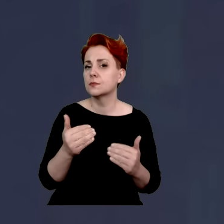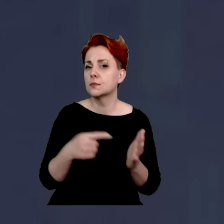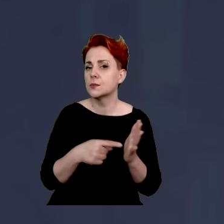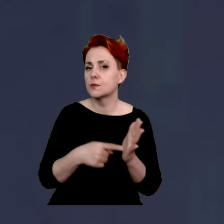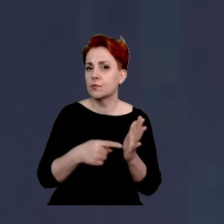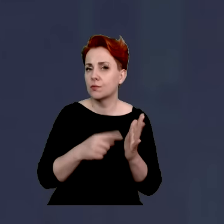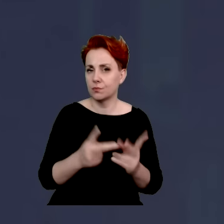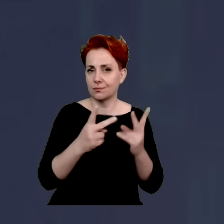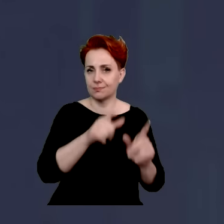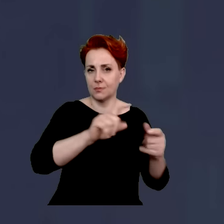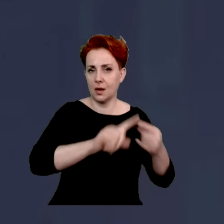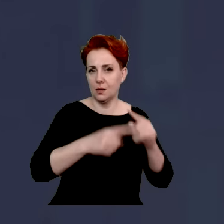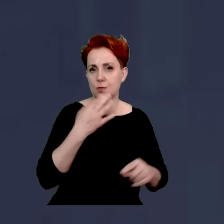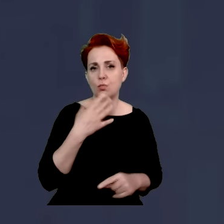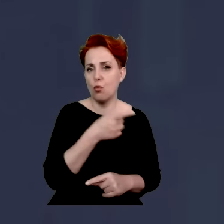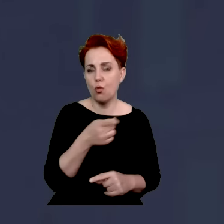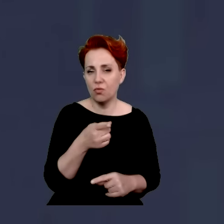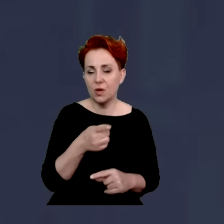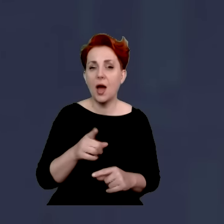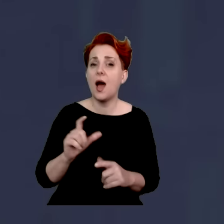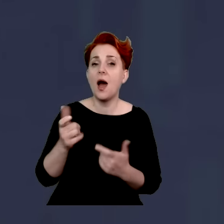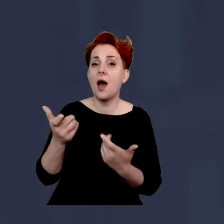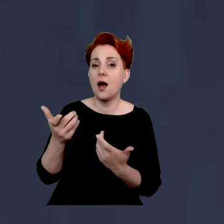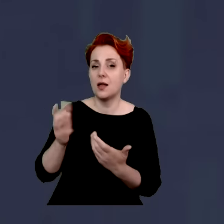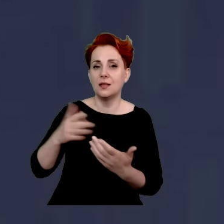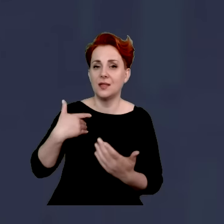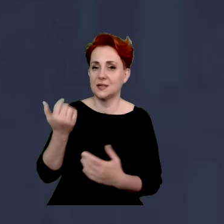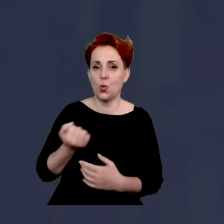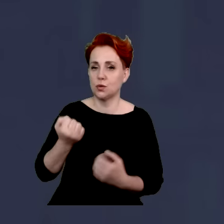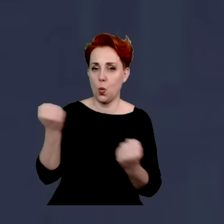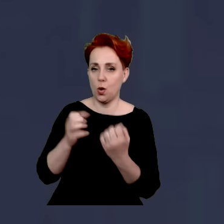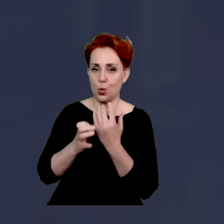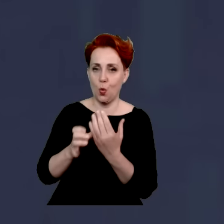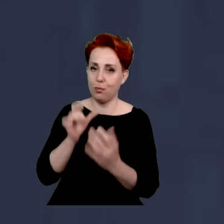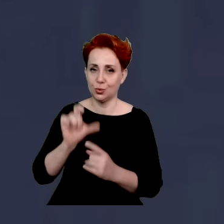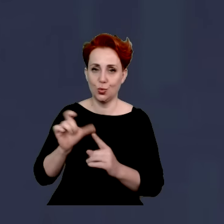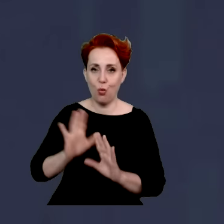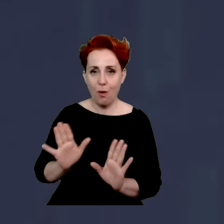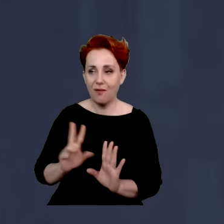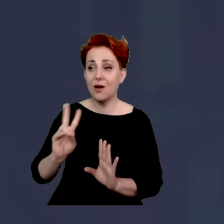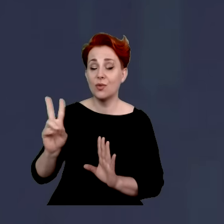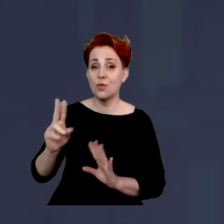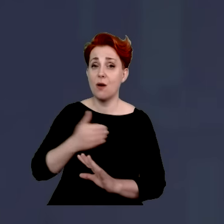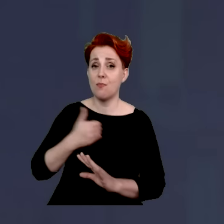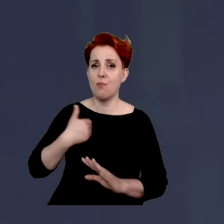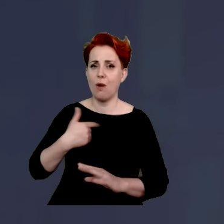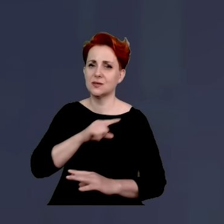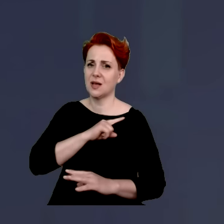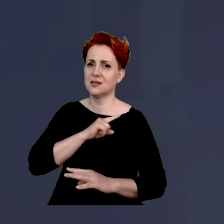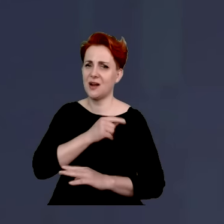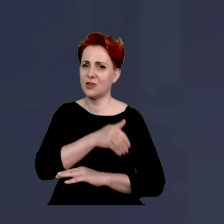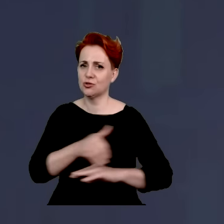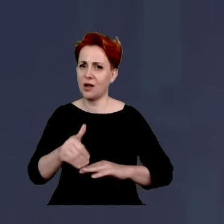najważniejszych polityków. A co powiedzieć o tych, no nie chcę używać mocnych słów, którzy Polską Straż Graniczną, Wojsko Polskie